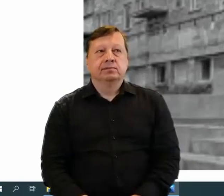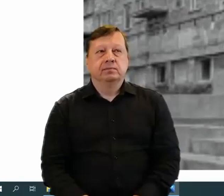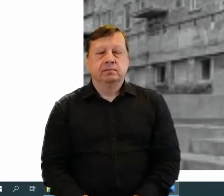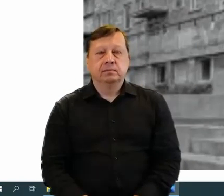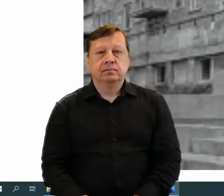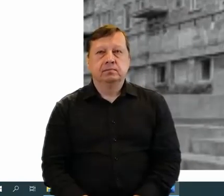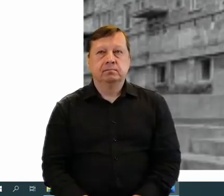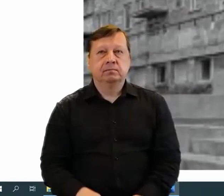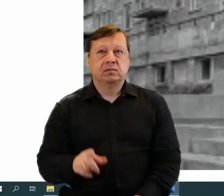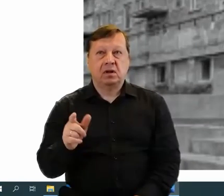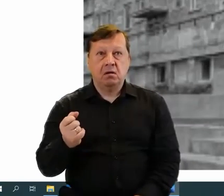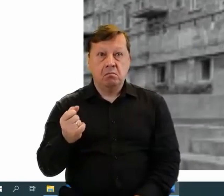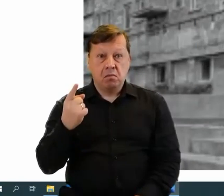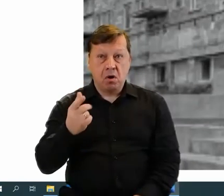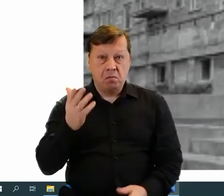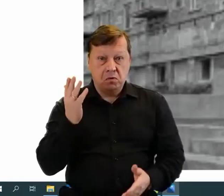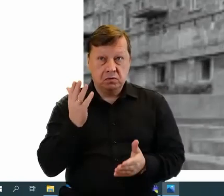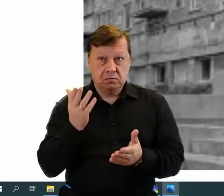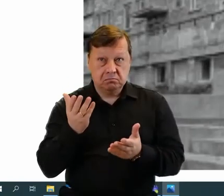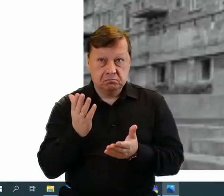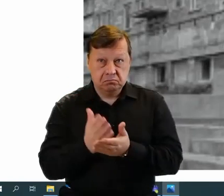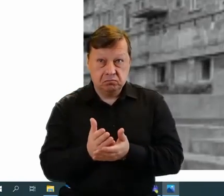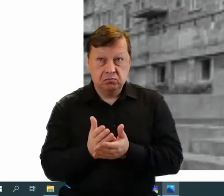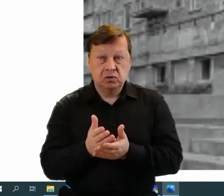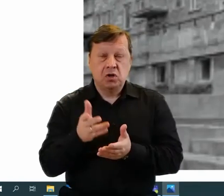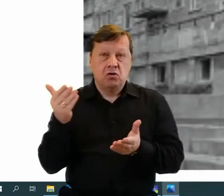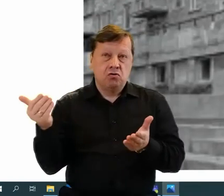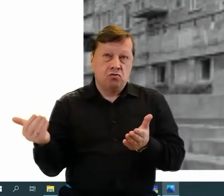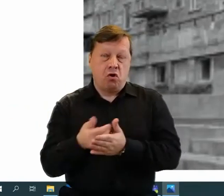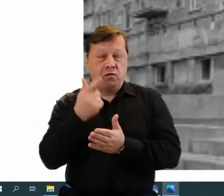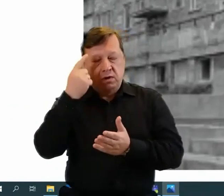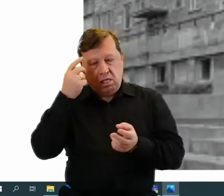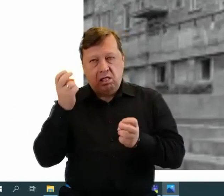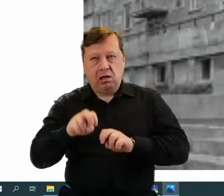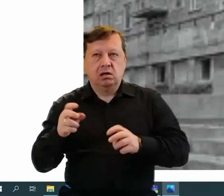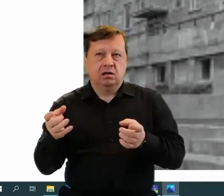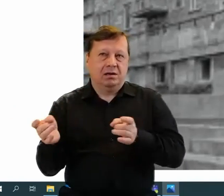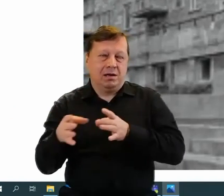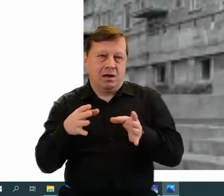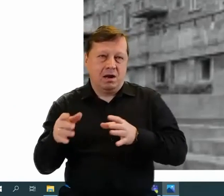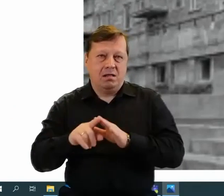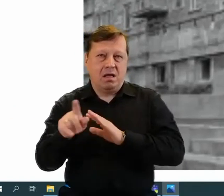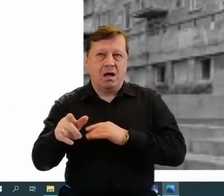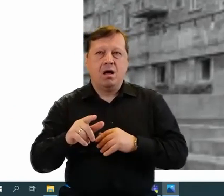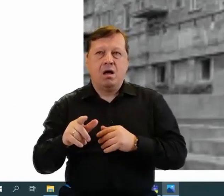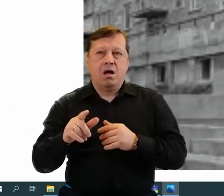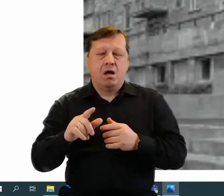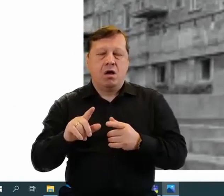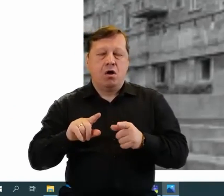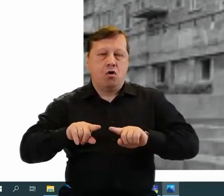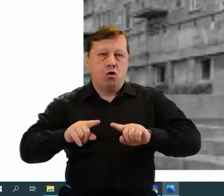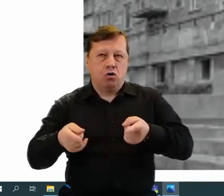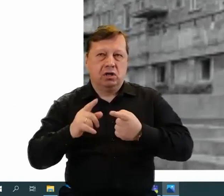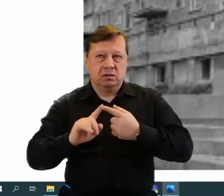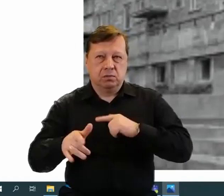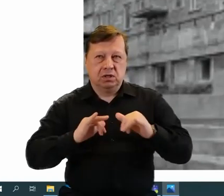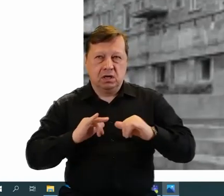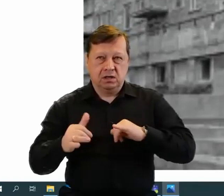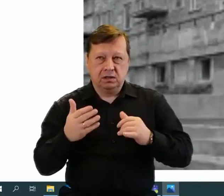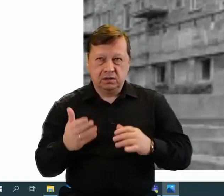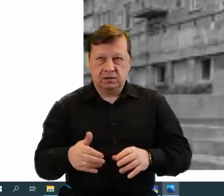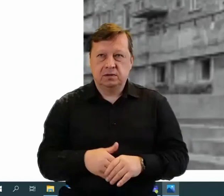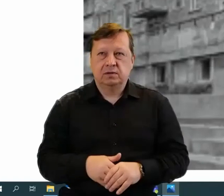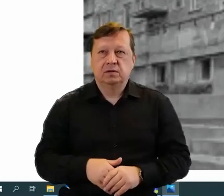I ten pomysł zainicjował takim właśnie, że trudno powiedzieć, że organizacją pozarządową, bo tak bym tego nie nazwała, nawet nie jesteśmy